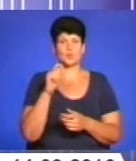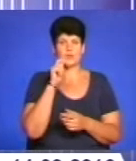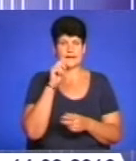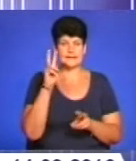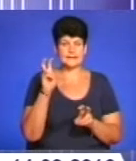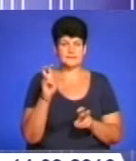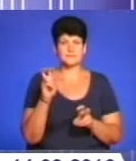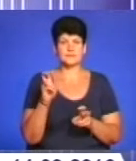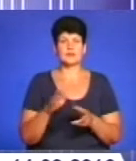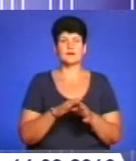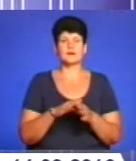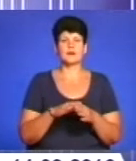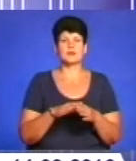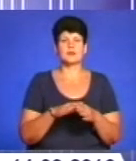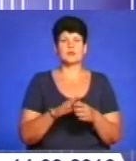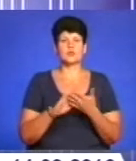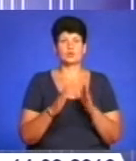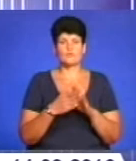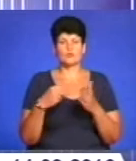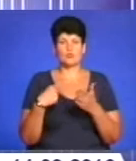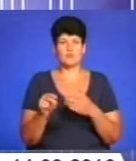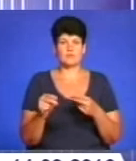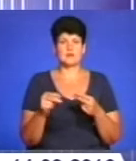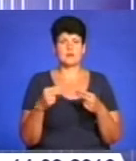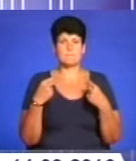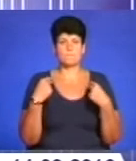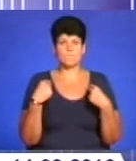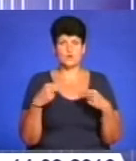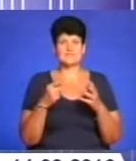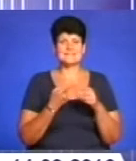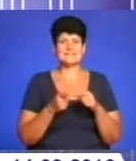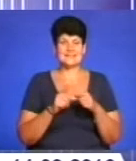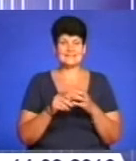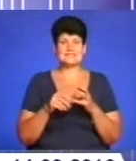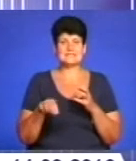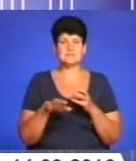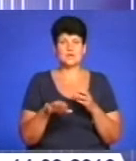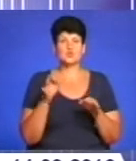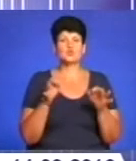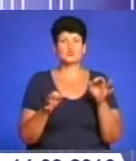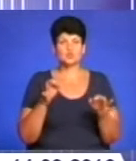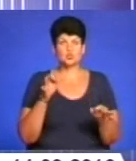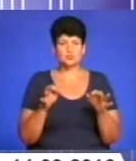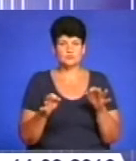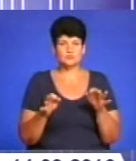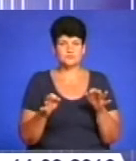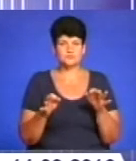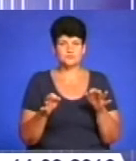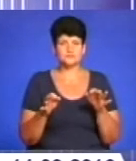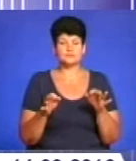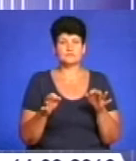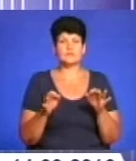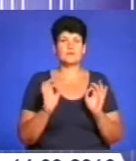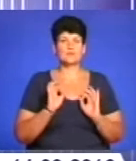незаконний договір купів і продажу з відповідною цієї земельної ділянки. Суд за правовою позицією